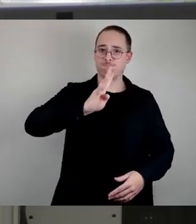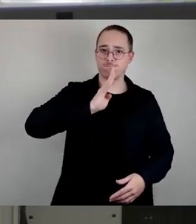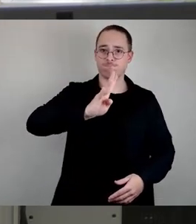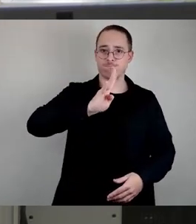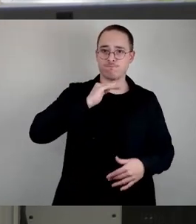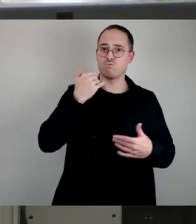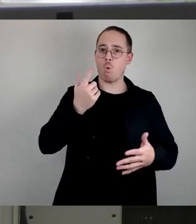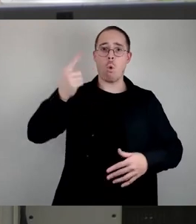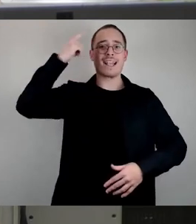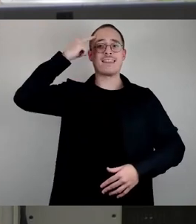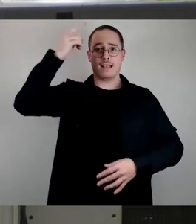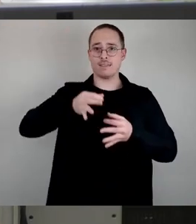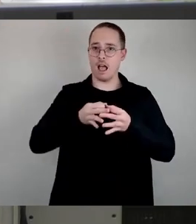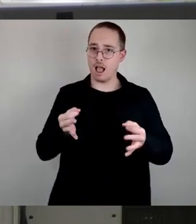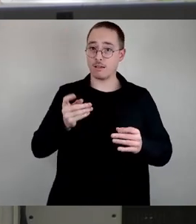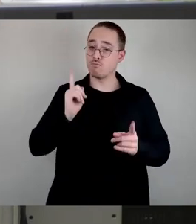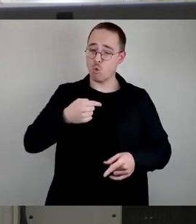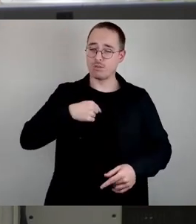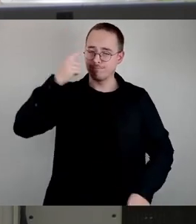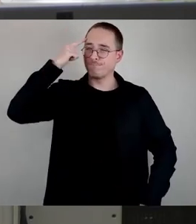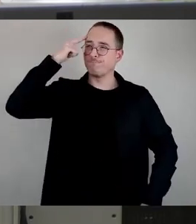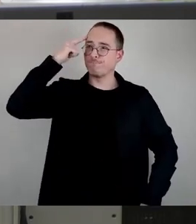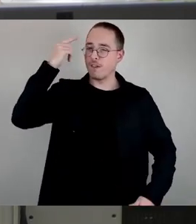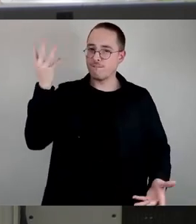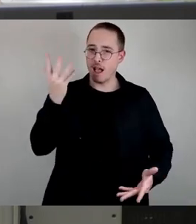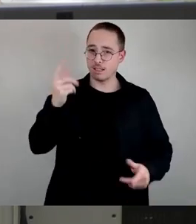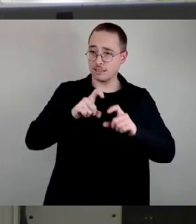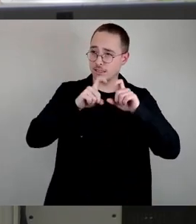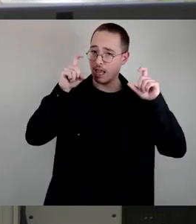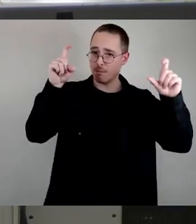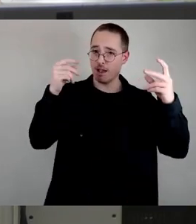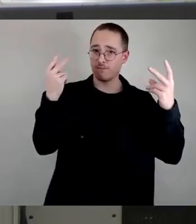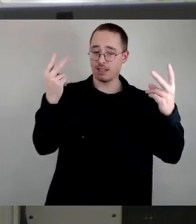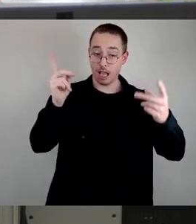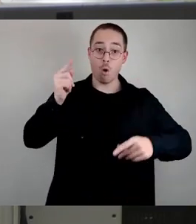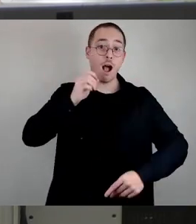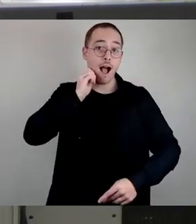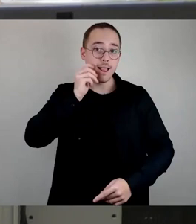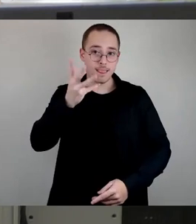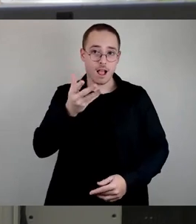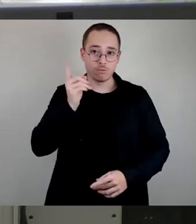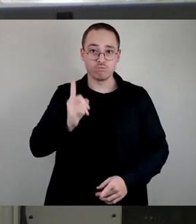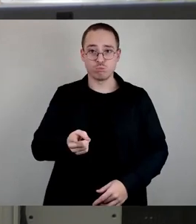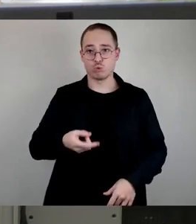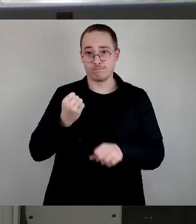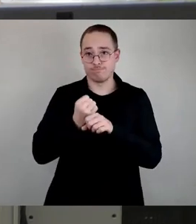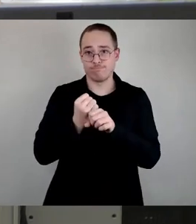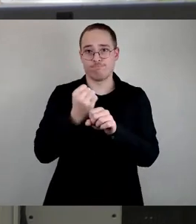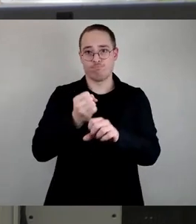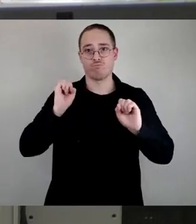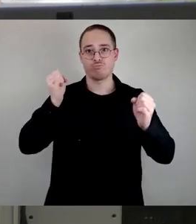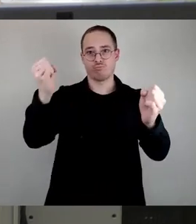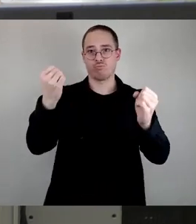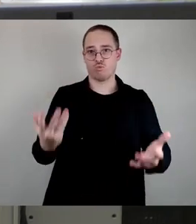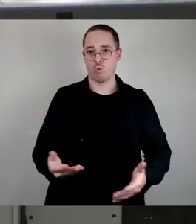halten, dann sollte uns bewusst sein, dass es eben auch darum geht, im Alltag zu handeln. Unser Landesrabbiner, Herr Baller,